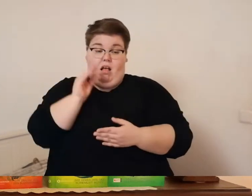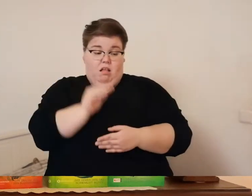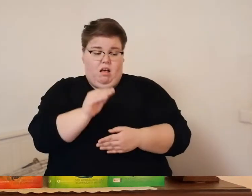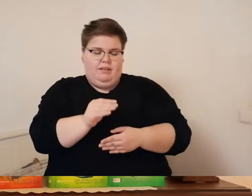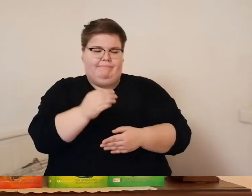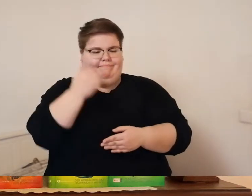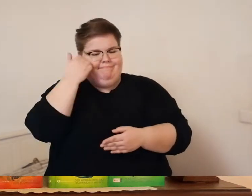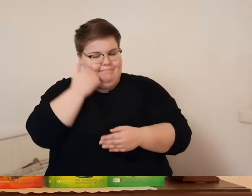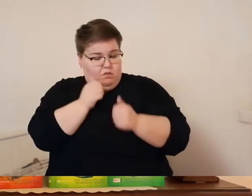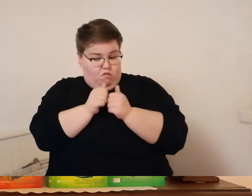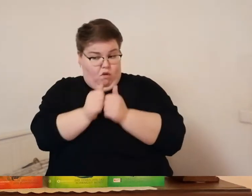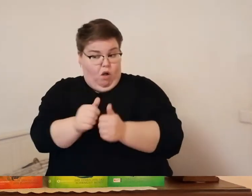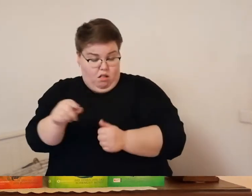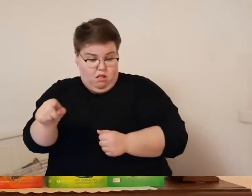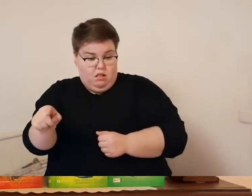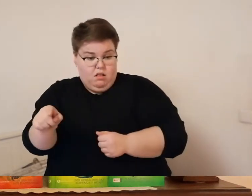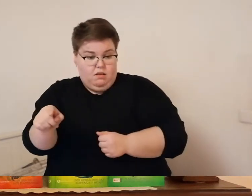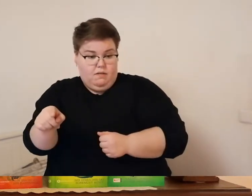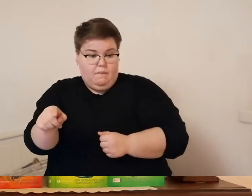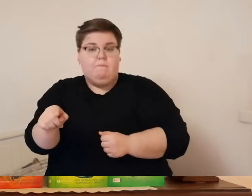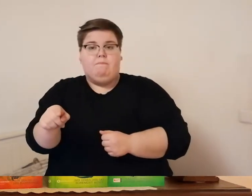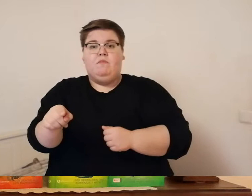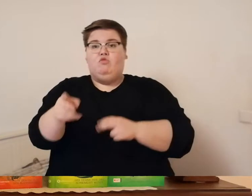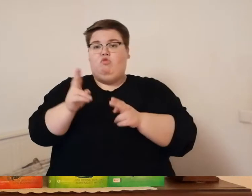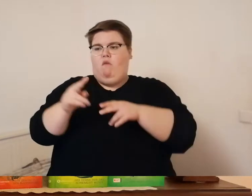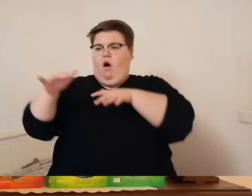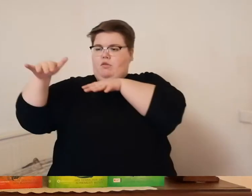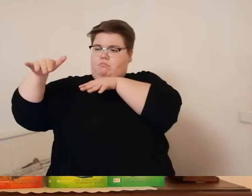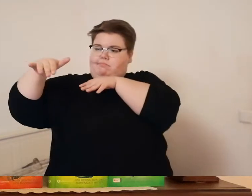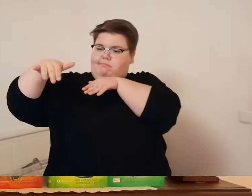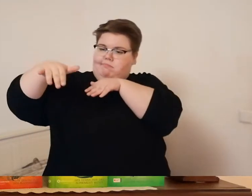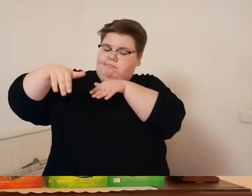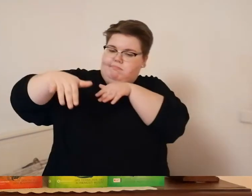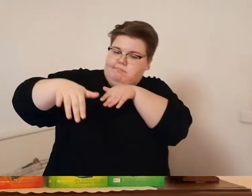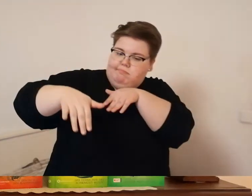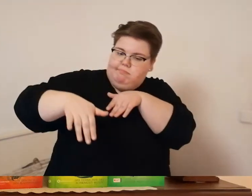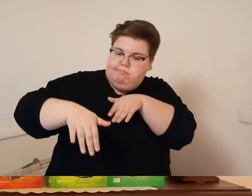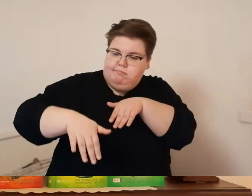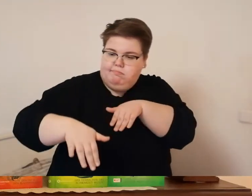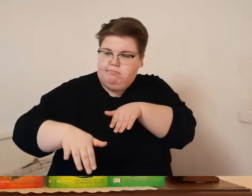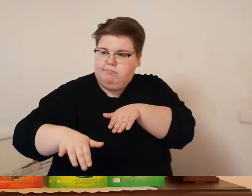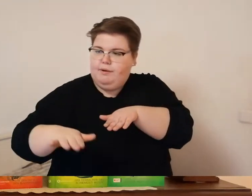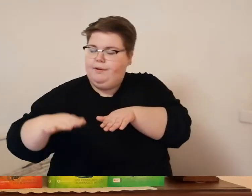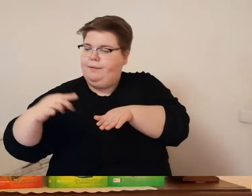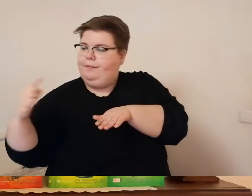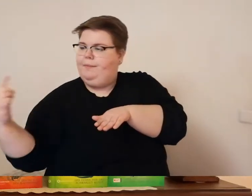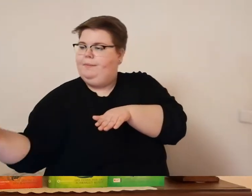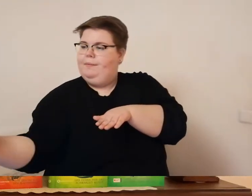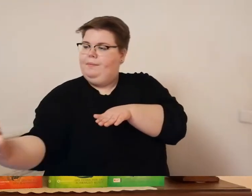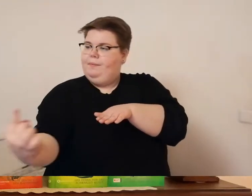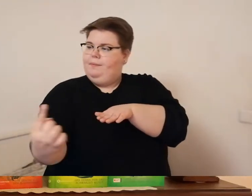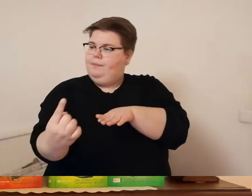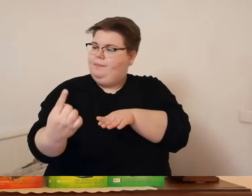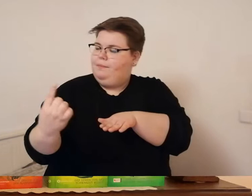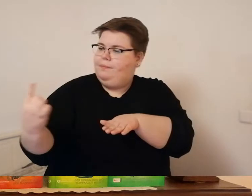sofort die richtung änderte und ebenfalls nach unten flog der adler kreiste jetzt dicht über einer stelle an einem hang